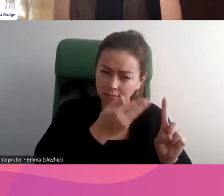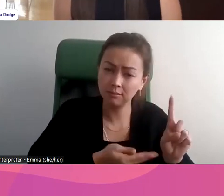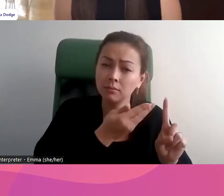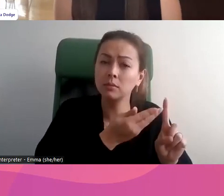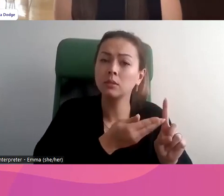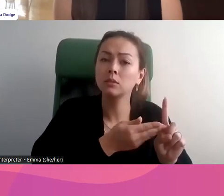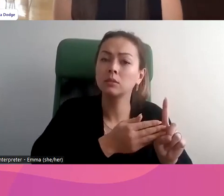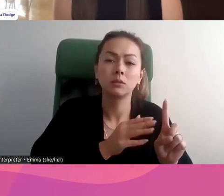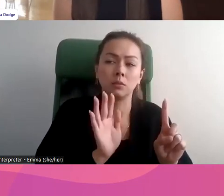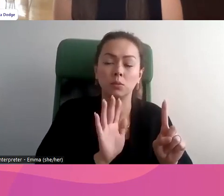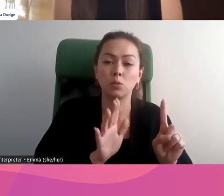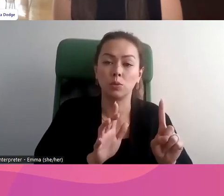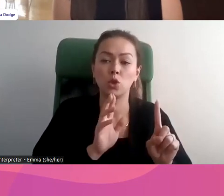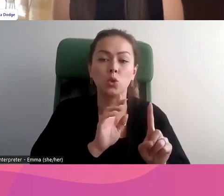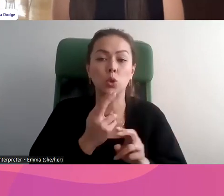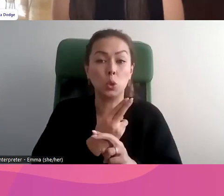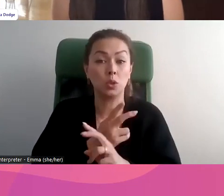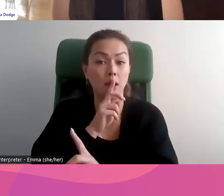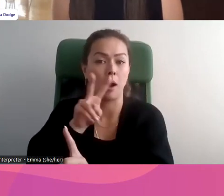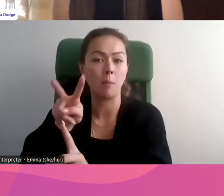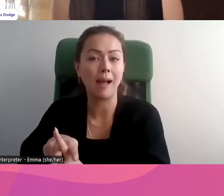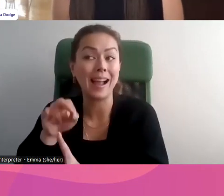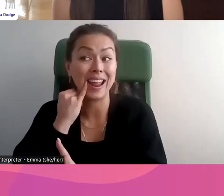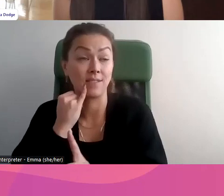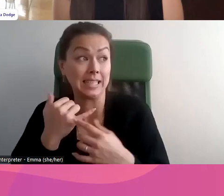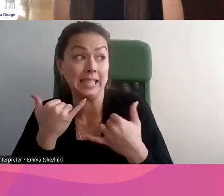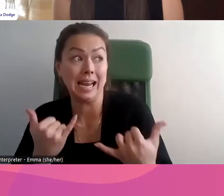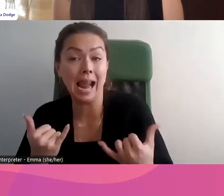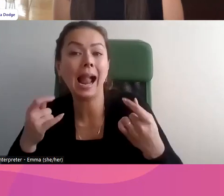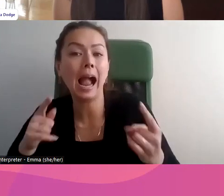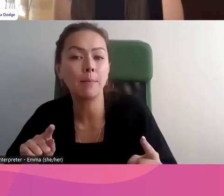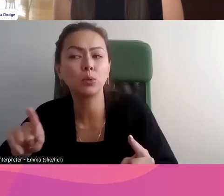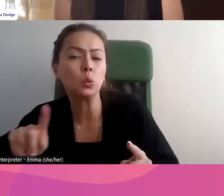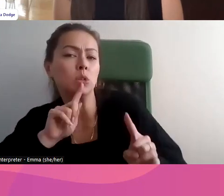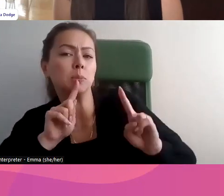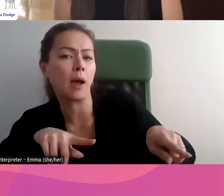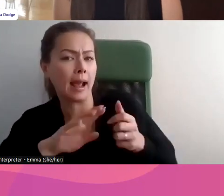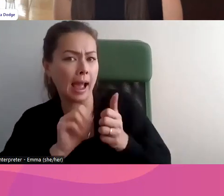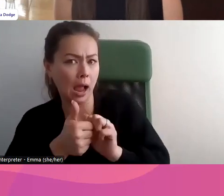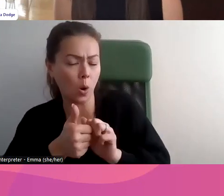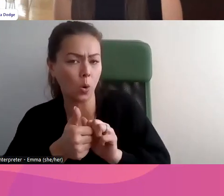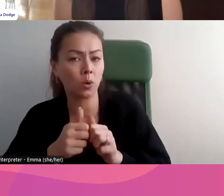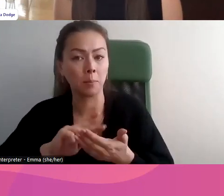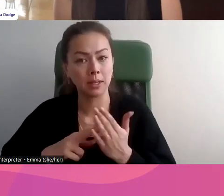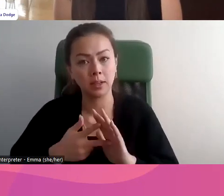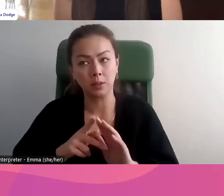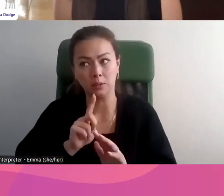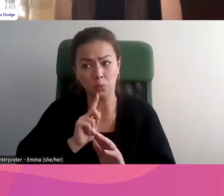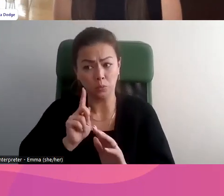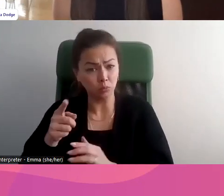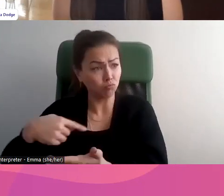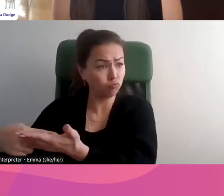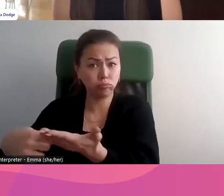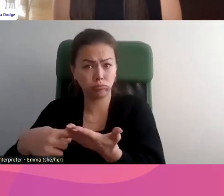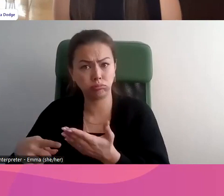du fait que si quelque chose se poursuivait, si quelque chose survenait de cette façon aujourd'hui, ce qu'on pourrait